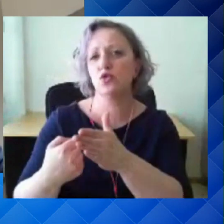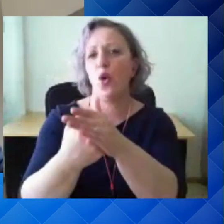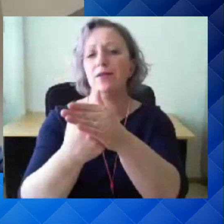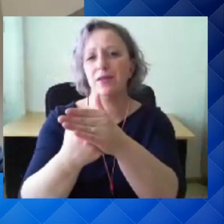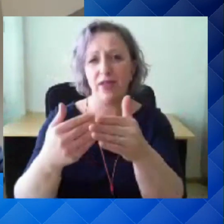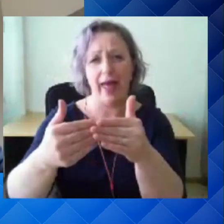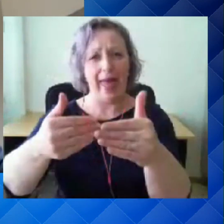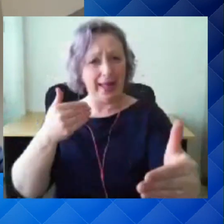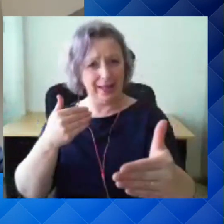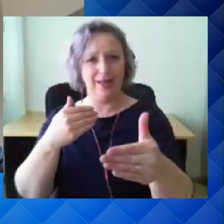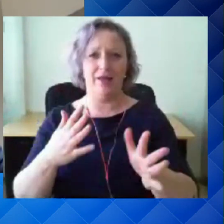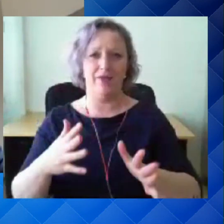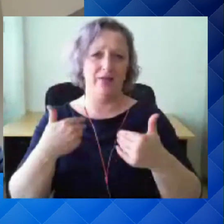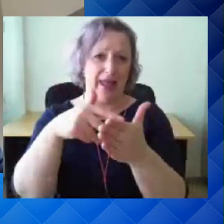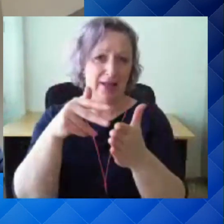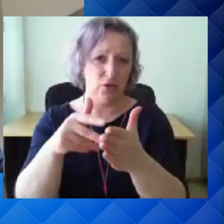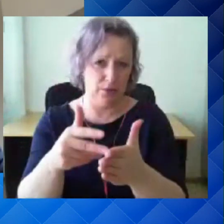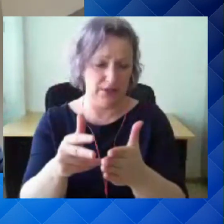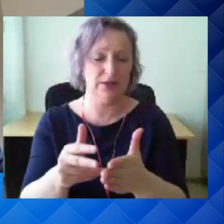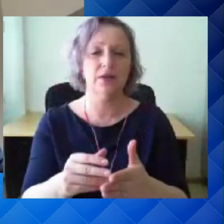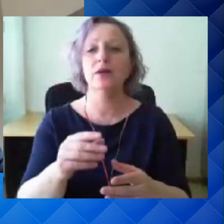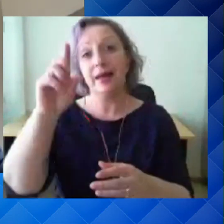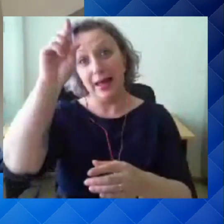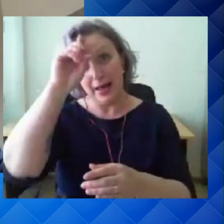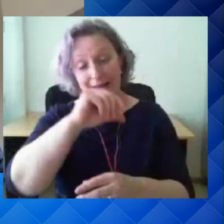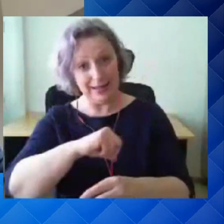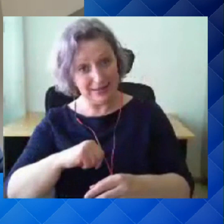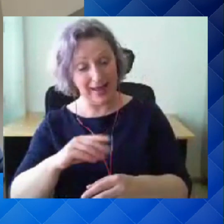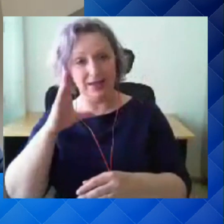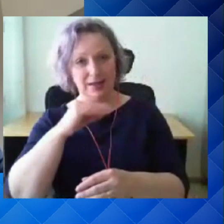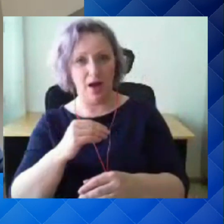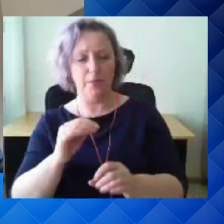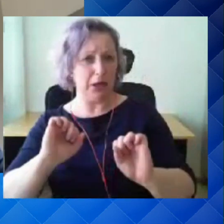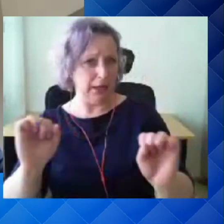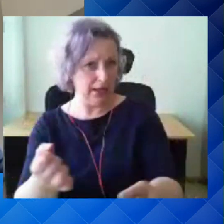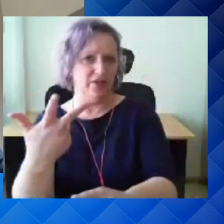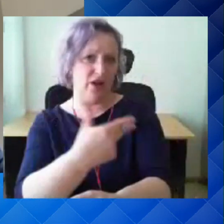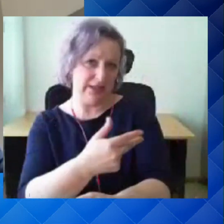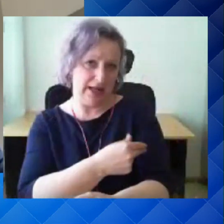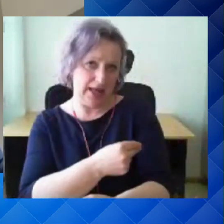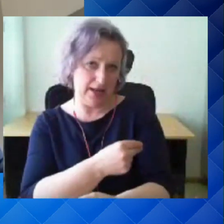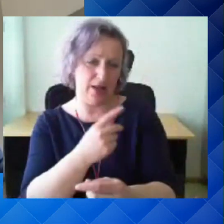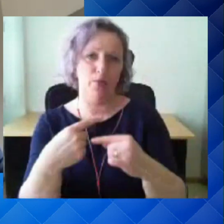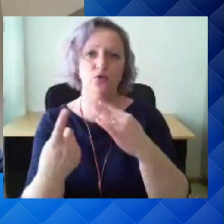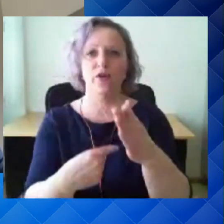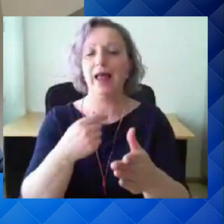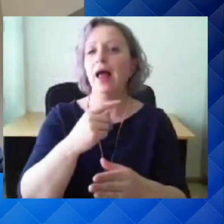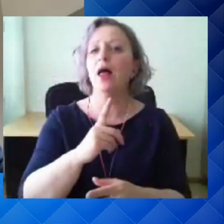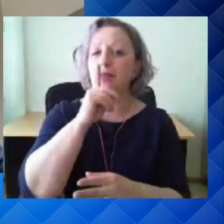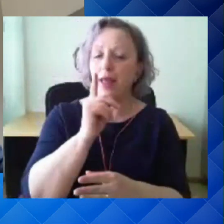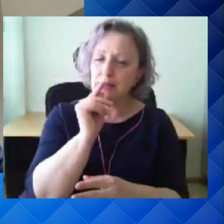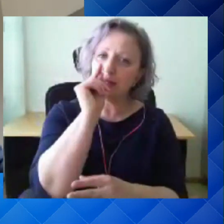käitumist ja riik omal poolt siis saab kindlasti vaktsineerida kiirelt ja ulatuslikult ja tagab testimisvõimekuse